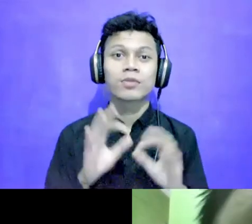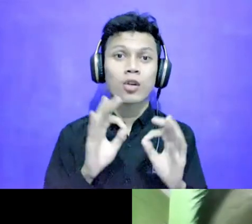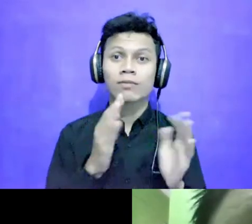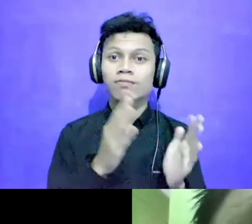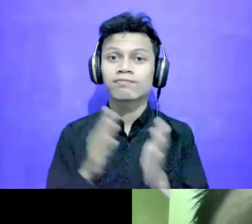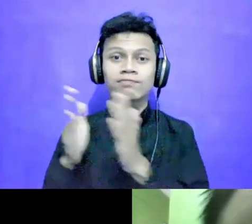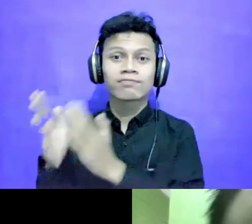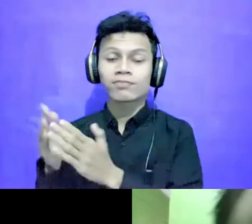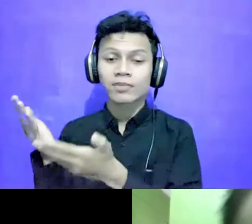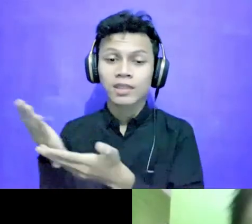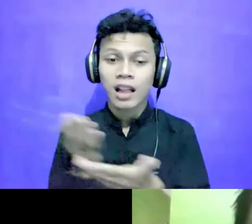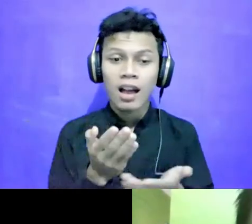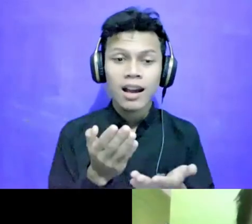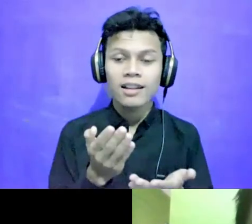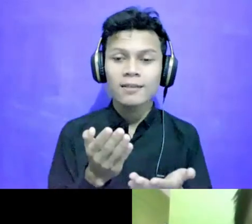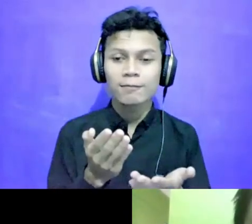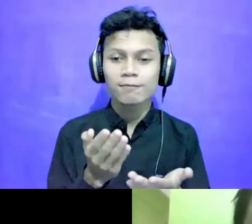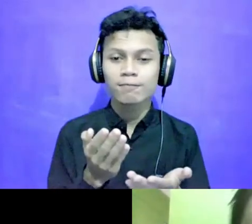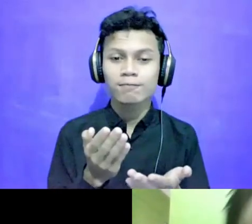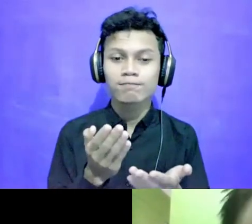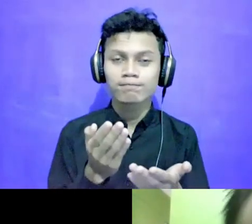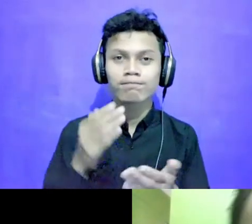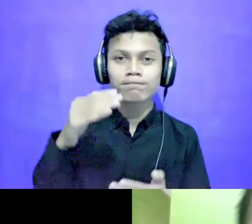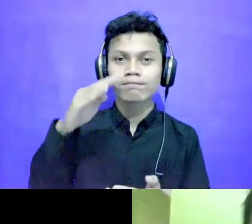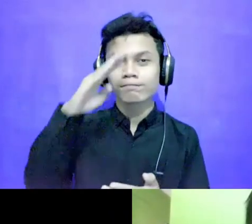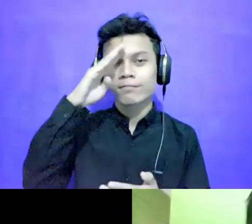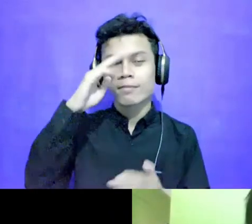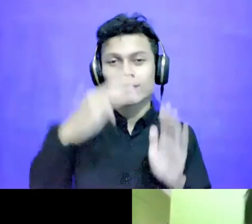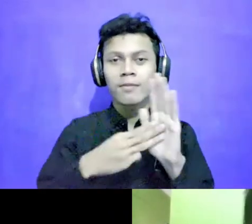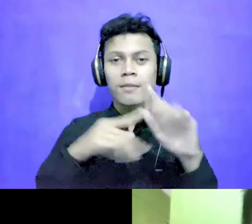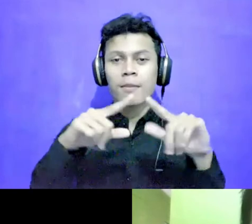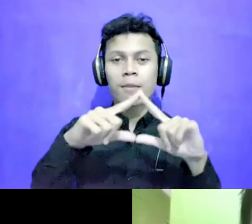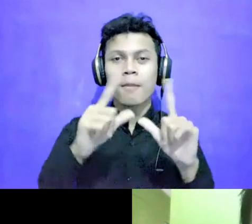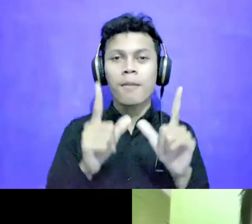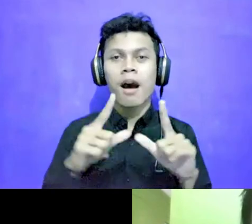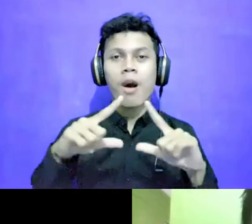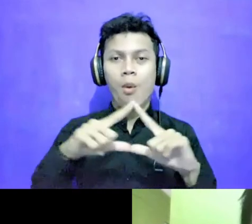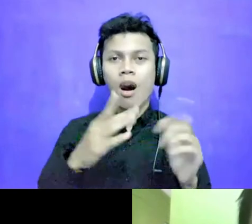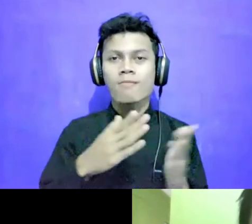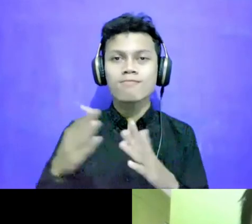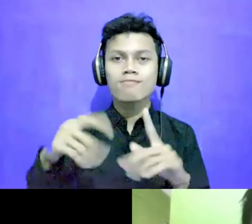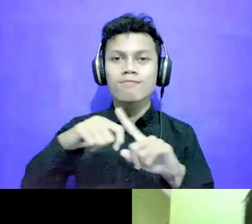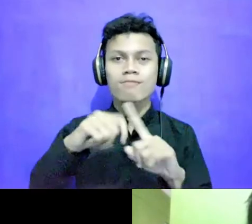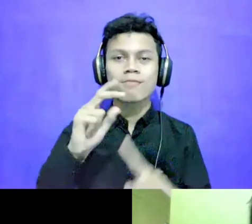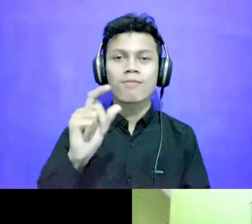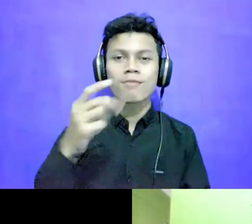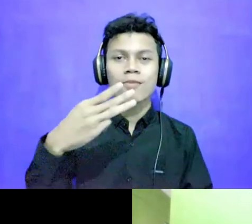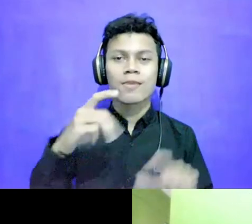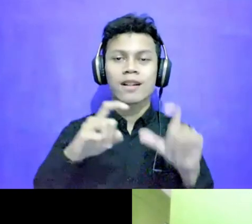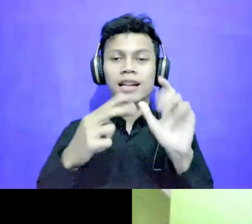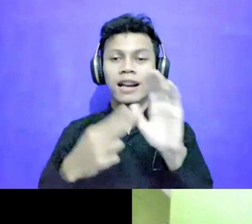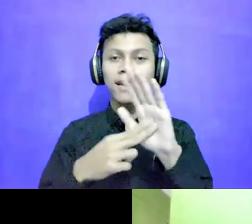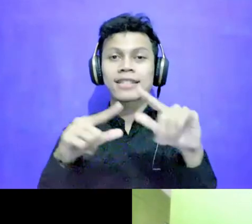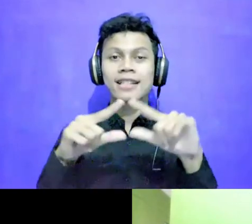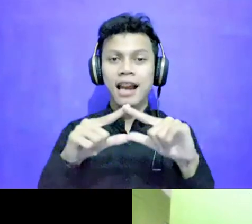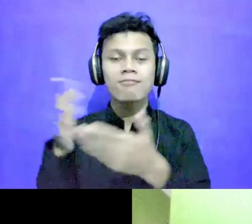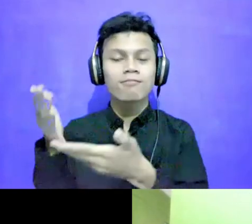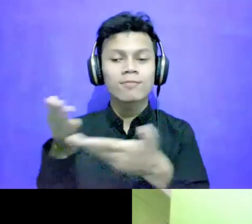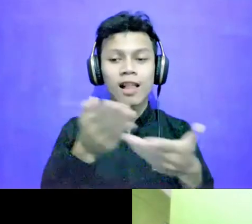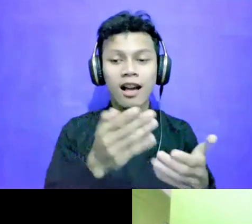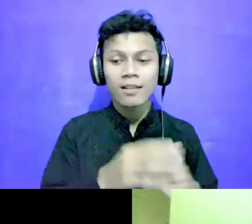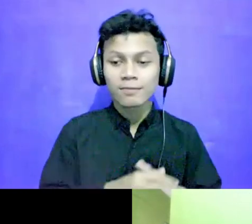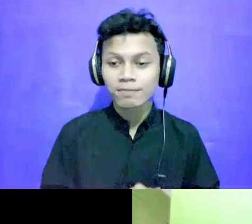silahkan Bang Mawakresna Waktu sudah tepat, silahkan Mas Mawakresna Oke,